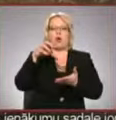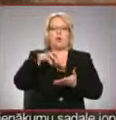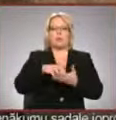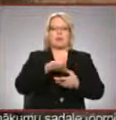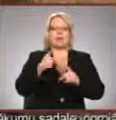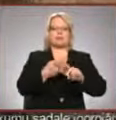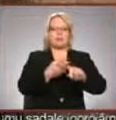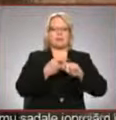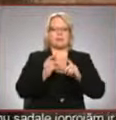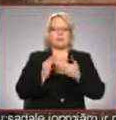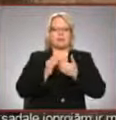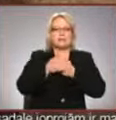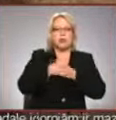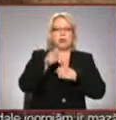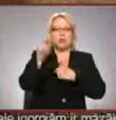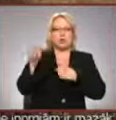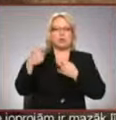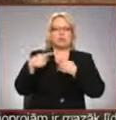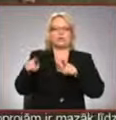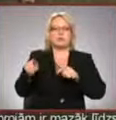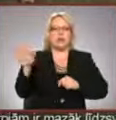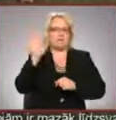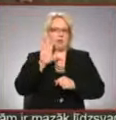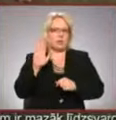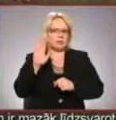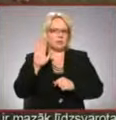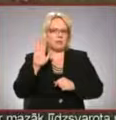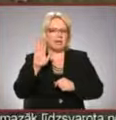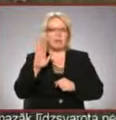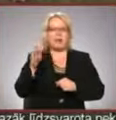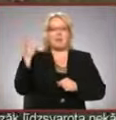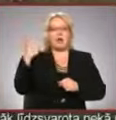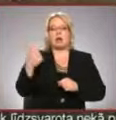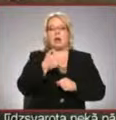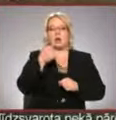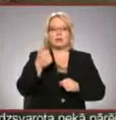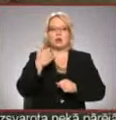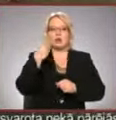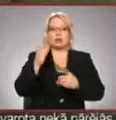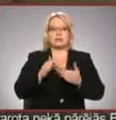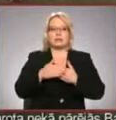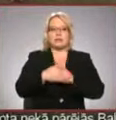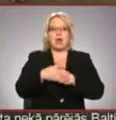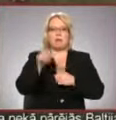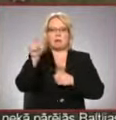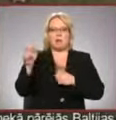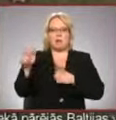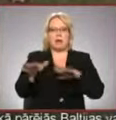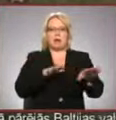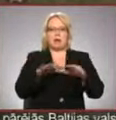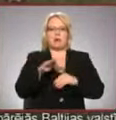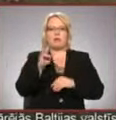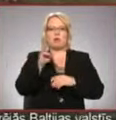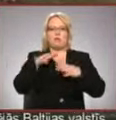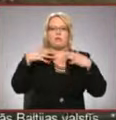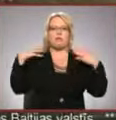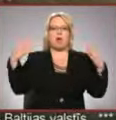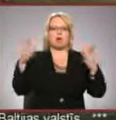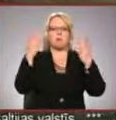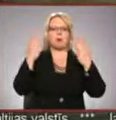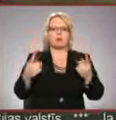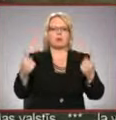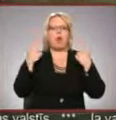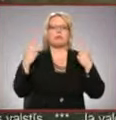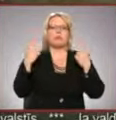kas piesaist slēpņotājs arī no citām valstīm. Pagājuši gadu, kad slēpņotāji rīkoja mega pasākumu, tādu lielu